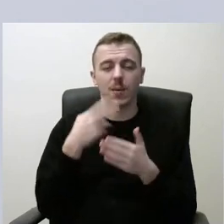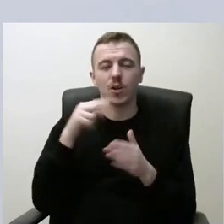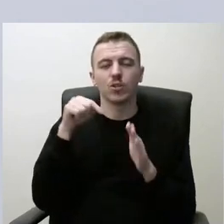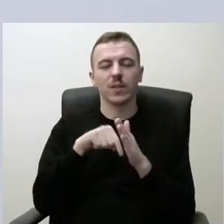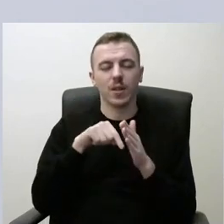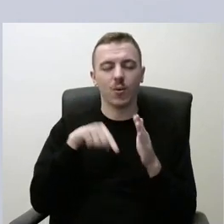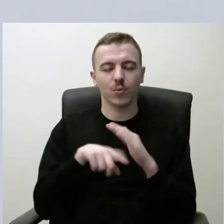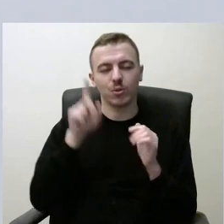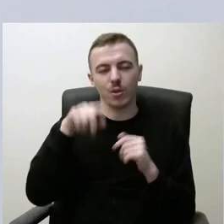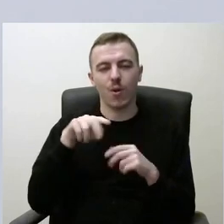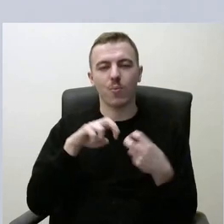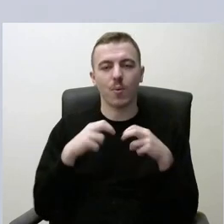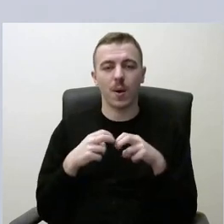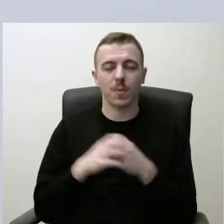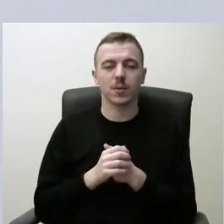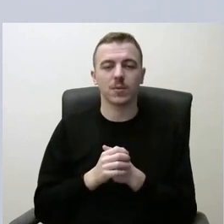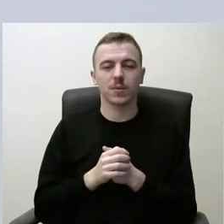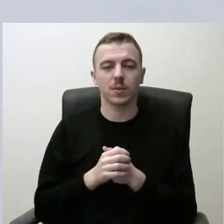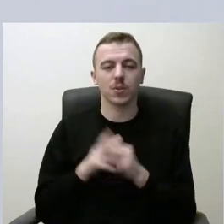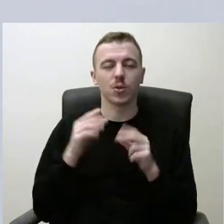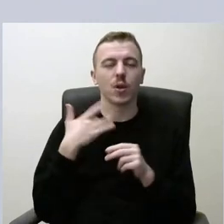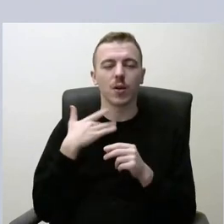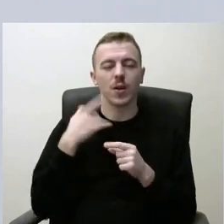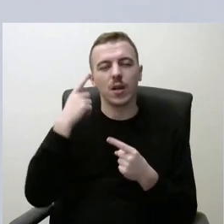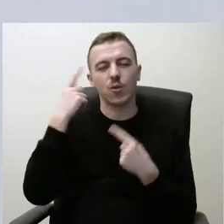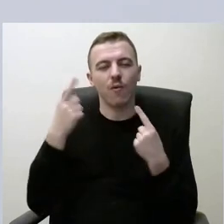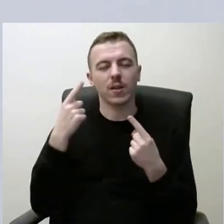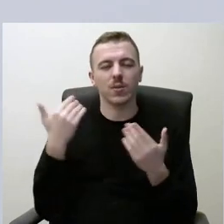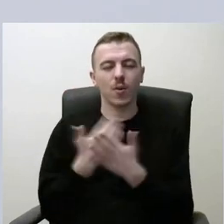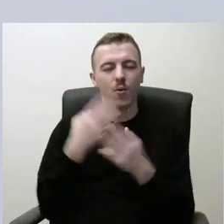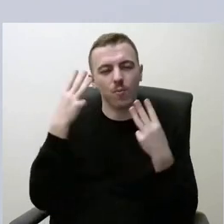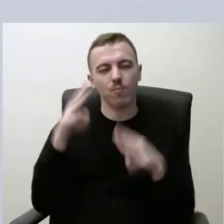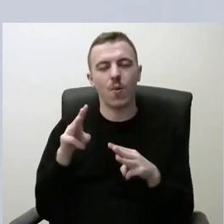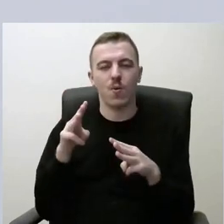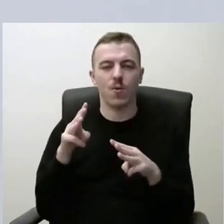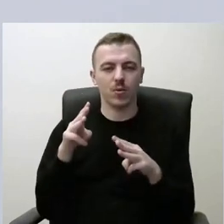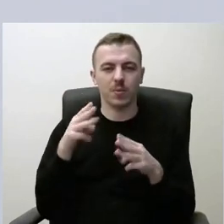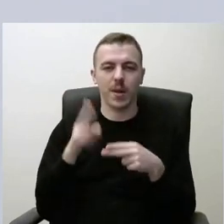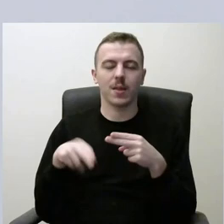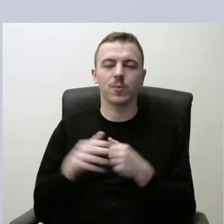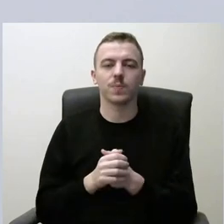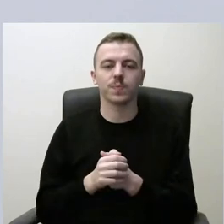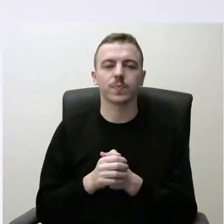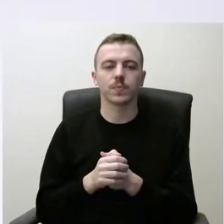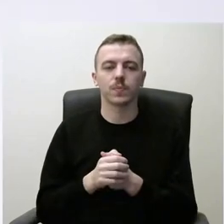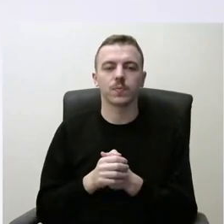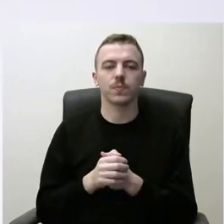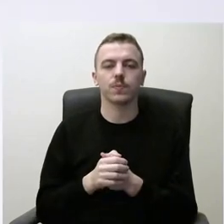žinau, problemas, iš tikrųjų reikalauja inovatyvesnių ir modernesnių sprendimų. Dėkuoju.